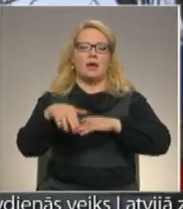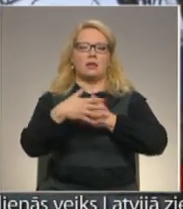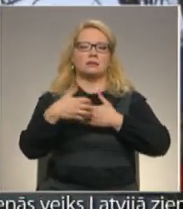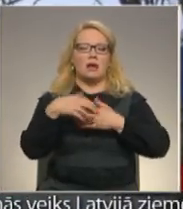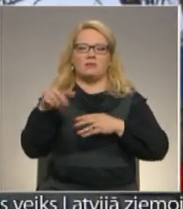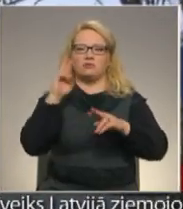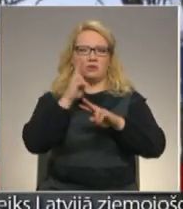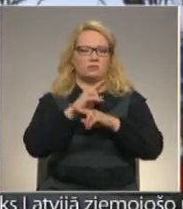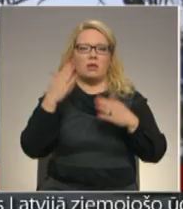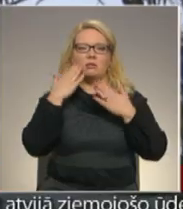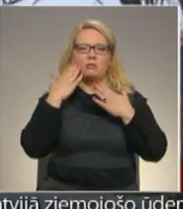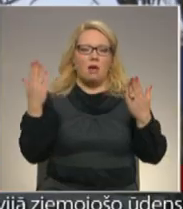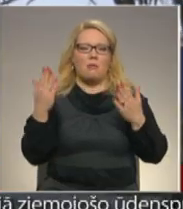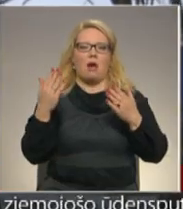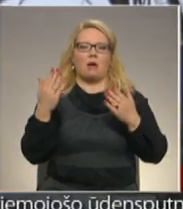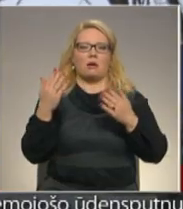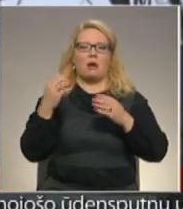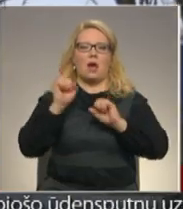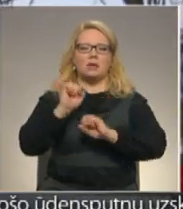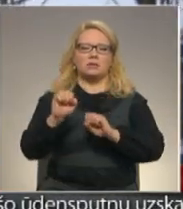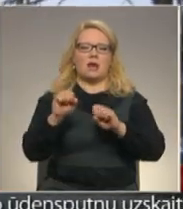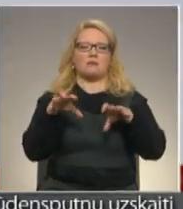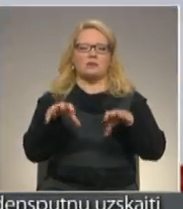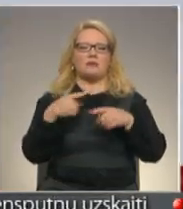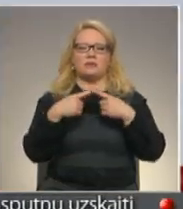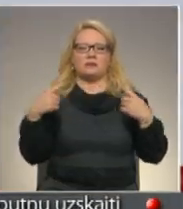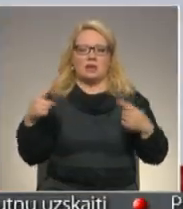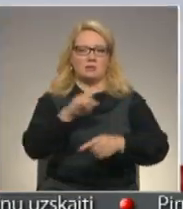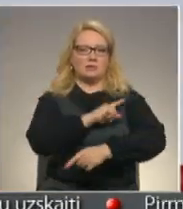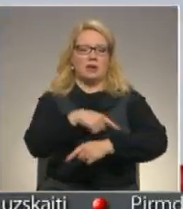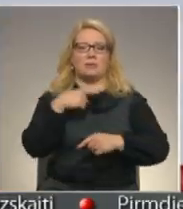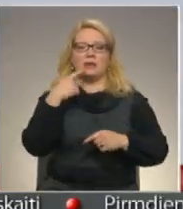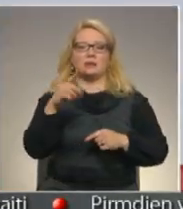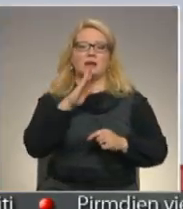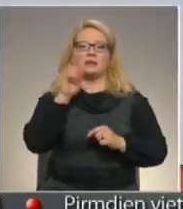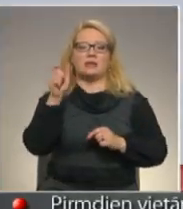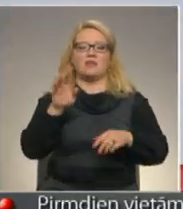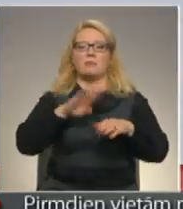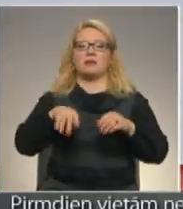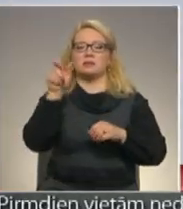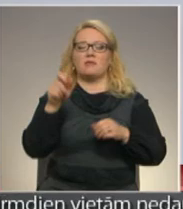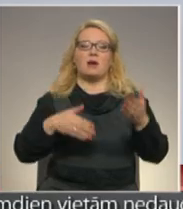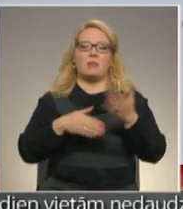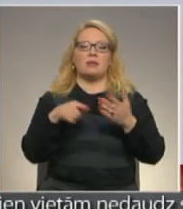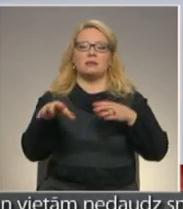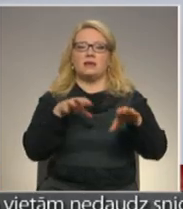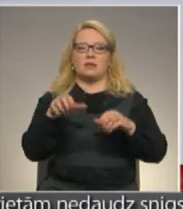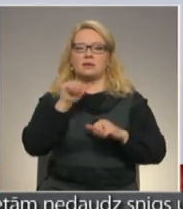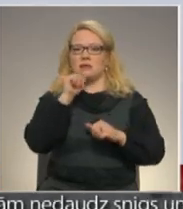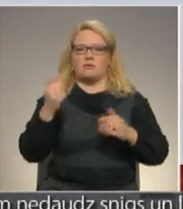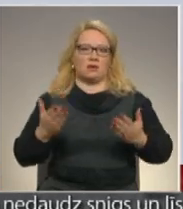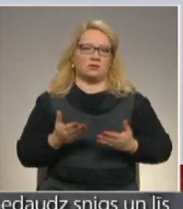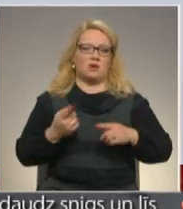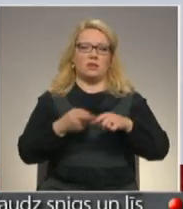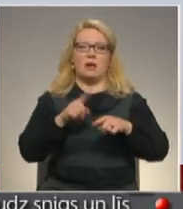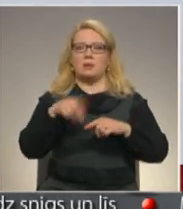Viņš to nesaprot, viņš nemāk, viņš aizstāvas visiem iespējumiem spēkiem. Taču kā uzsar Laura, pilnīgi bez cilvēku palīdzības šis dzīvnieks nespēja izdzīvot.